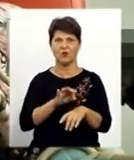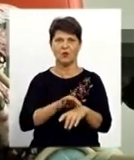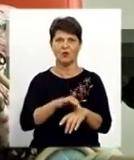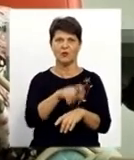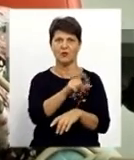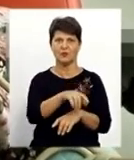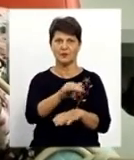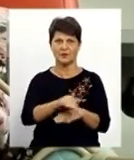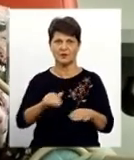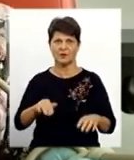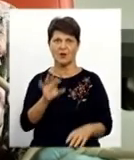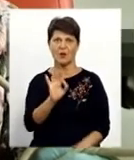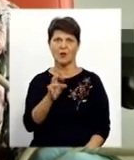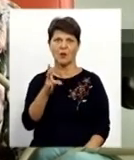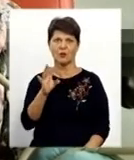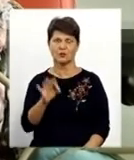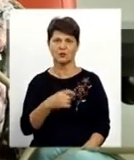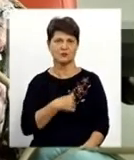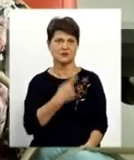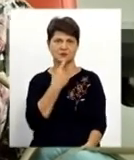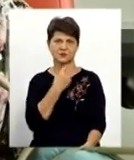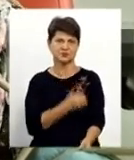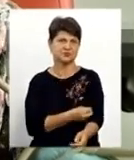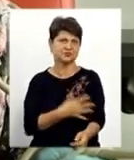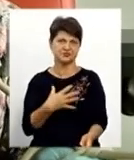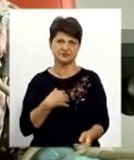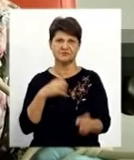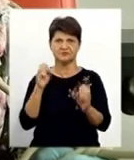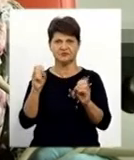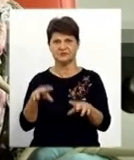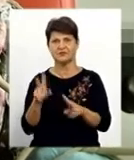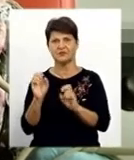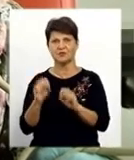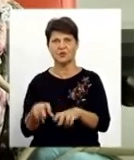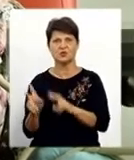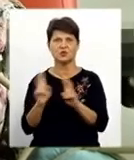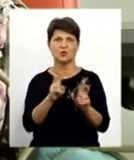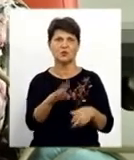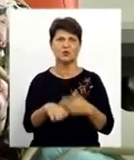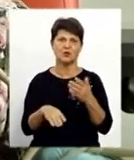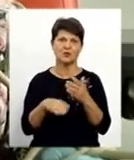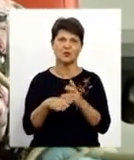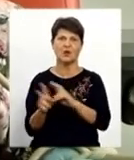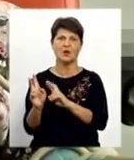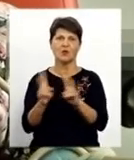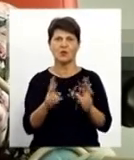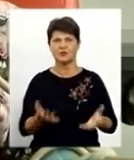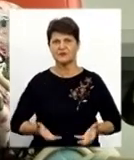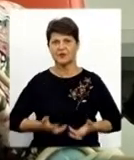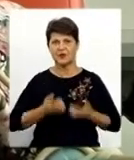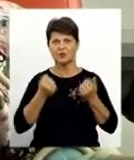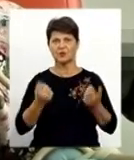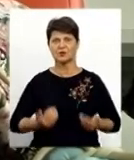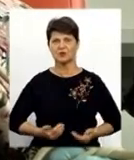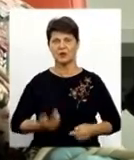необхідності такої великої кількості крові, а може комусь вона допоможе в житті, комусь врятує чиєсь життя.